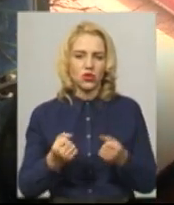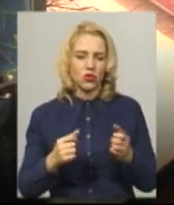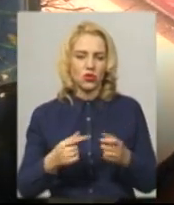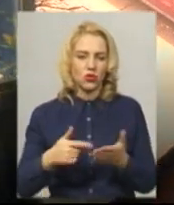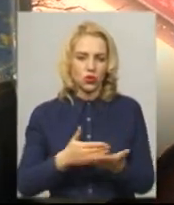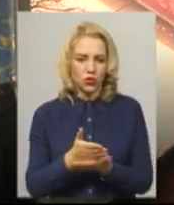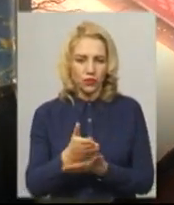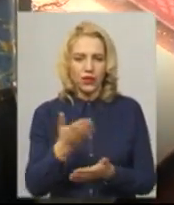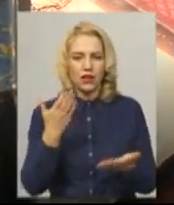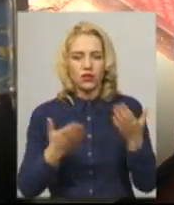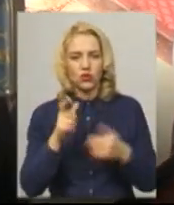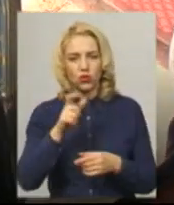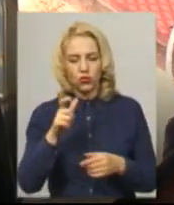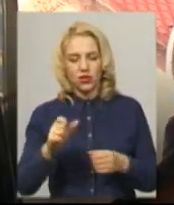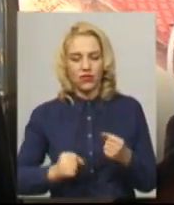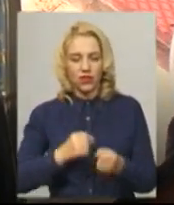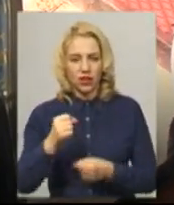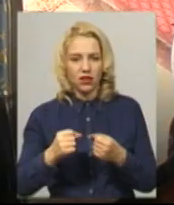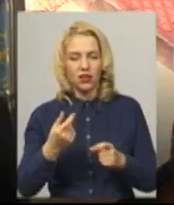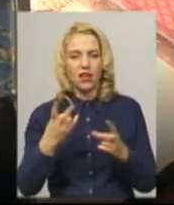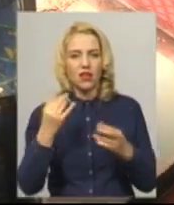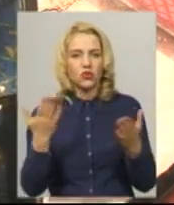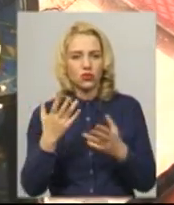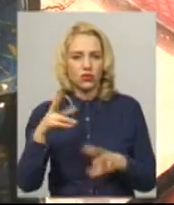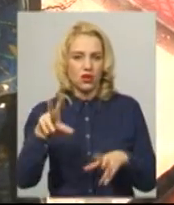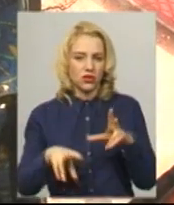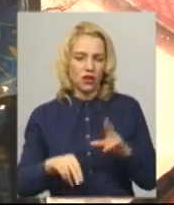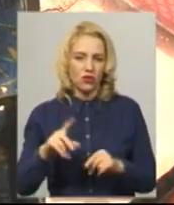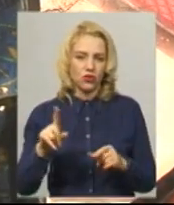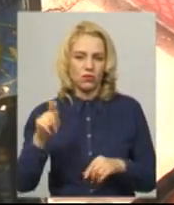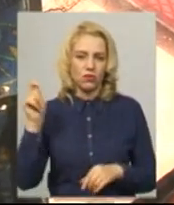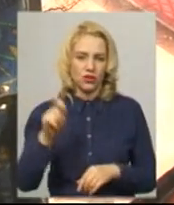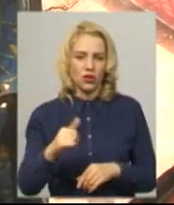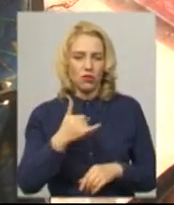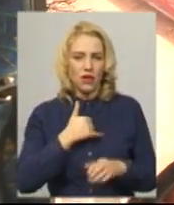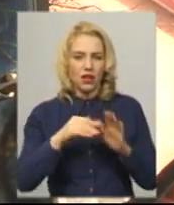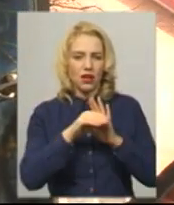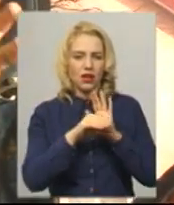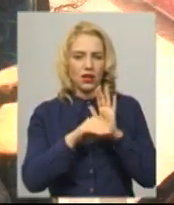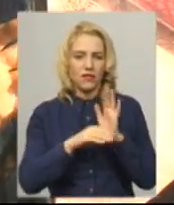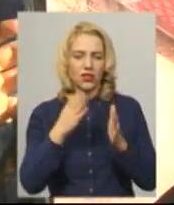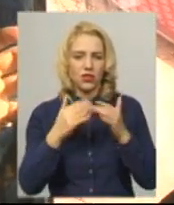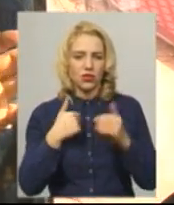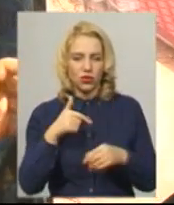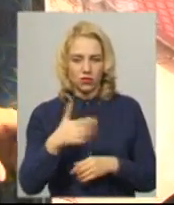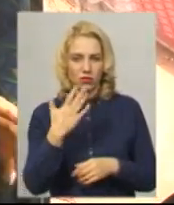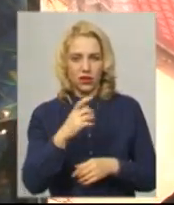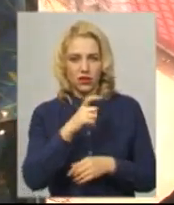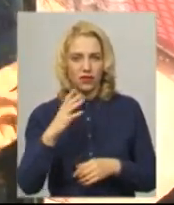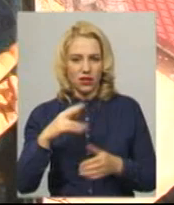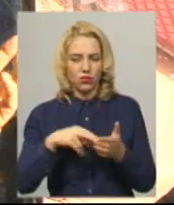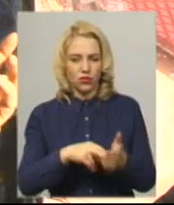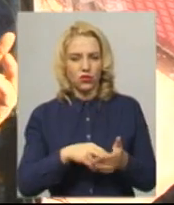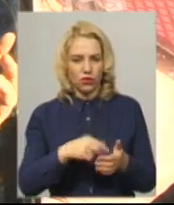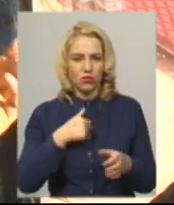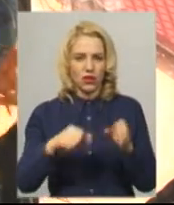Якщо люди виїхали, вони на щось розчитують, щоб приїхати. У мене графік, якщо я зараз тут 5 хвилин, хоча б постою,